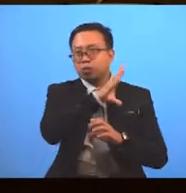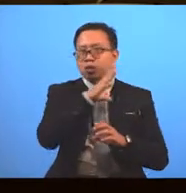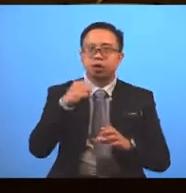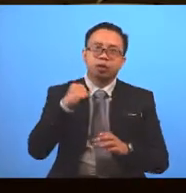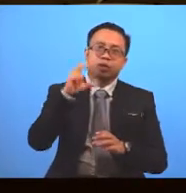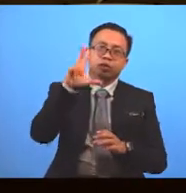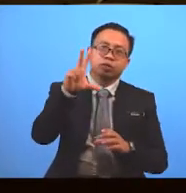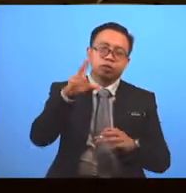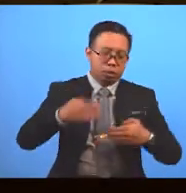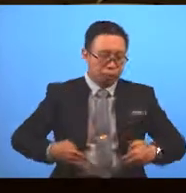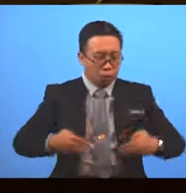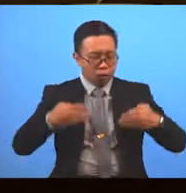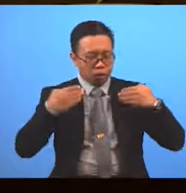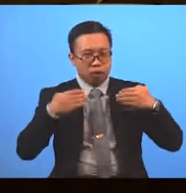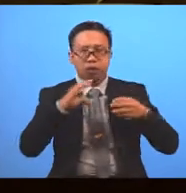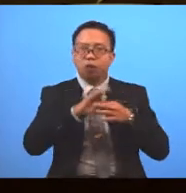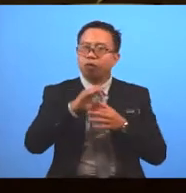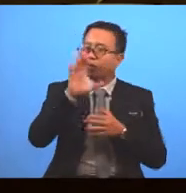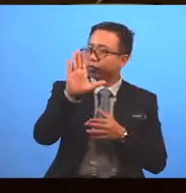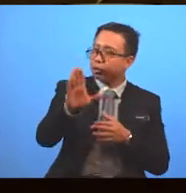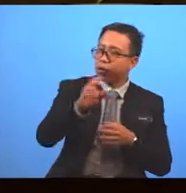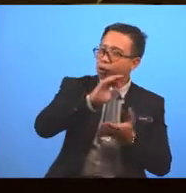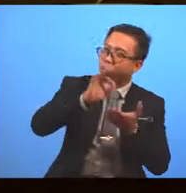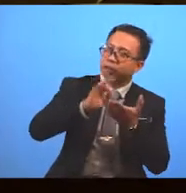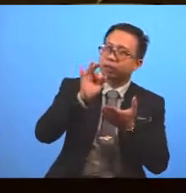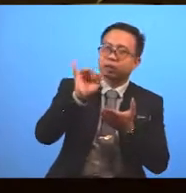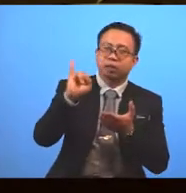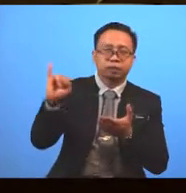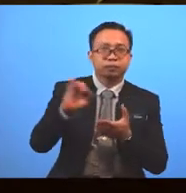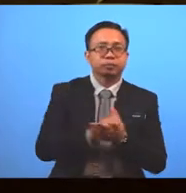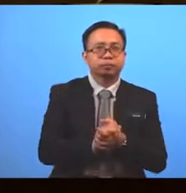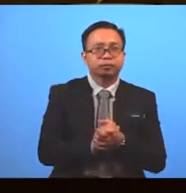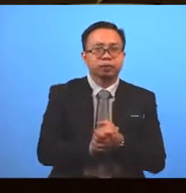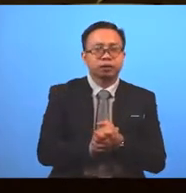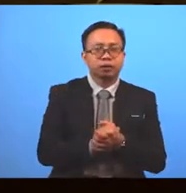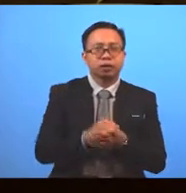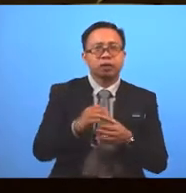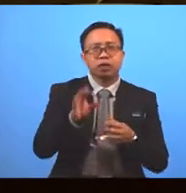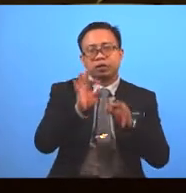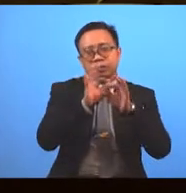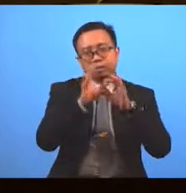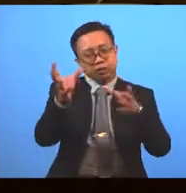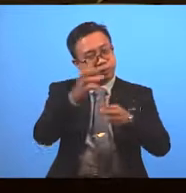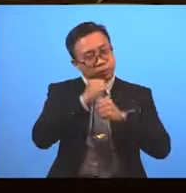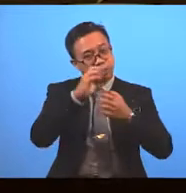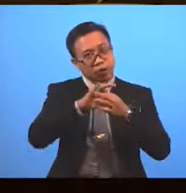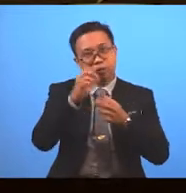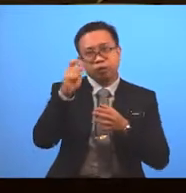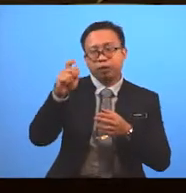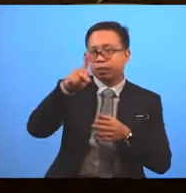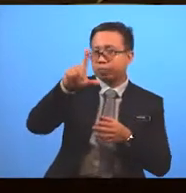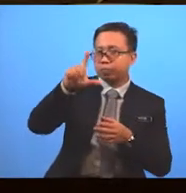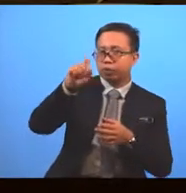3 Are the body of your writing Give a brief summary Of the plot Use